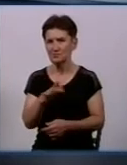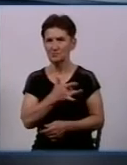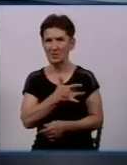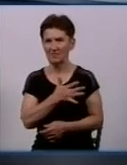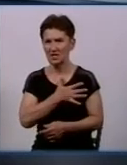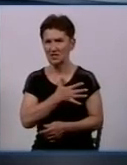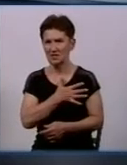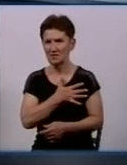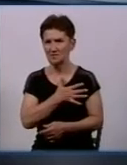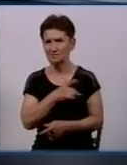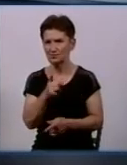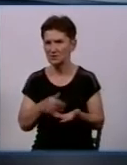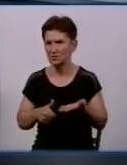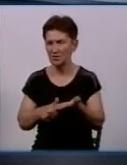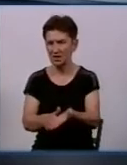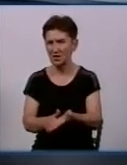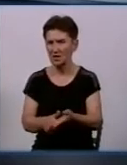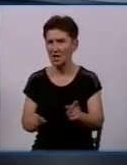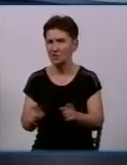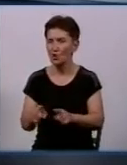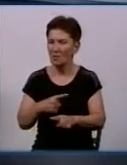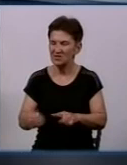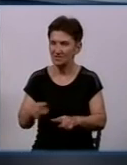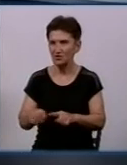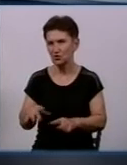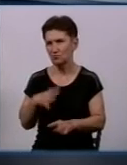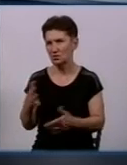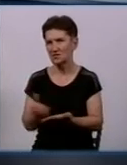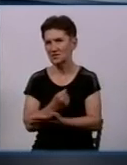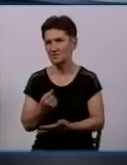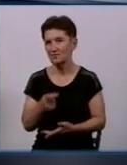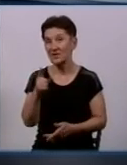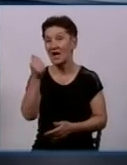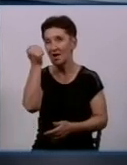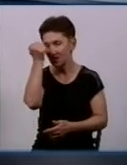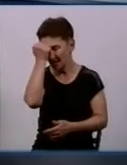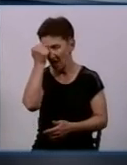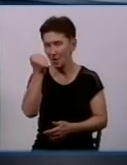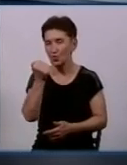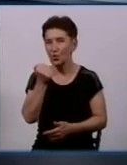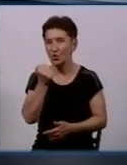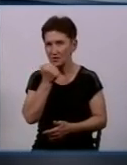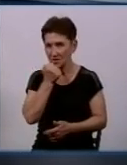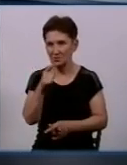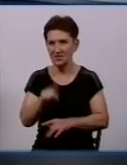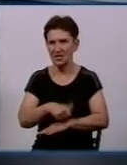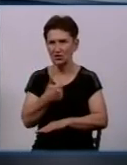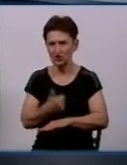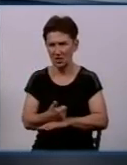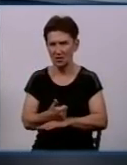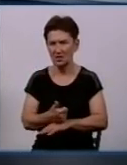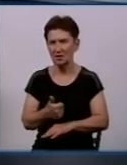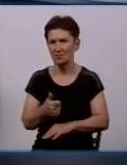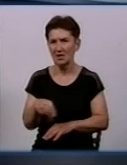приватній сприяла би тому, щоб швидше був знайдений гідрант. Дякую, Валерій Петрович. І з Валерієм Жиліном, начальником Кіровоградського міськрайонного